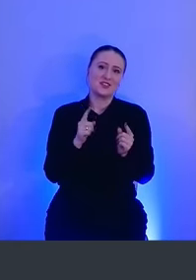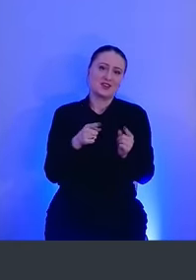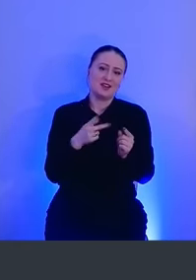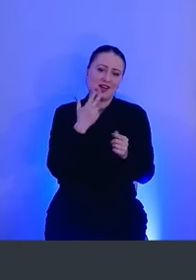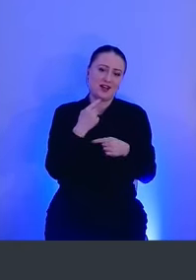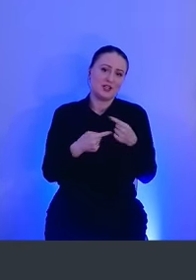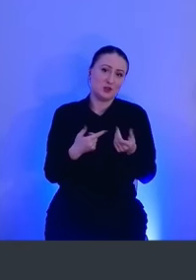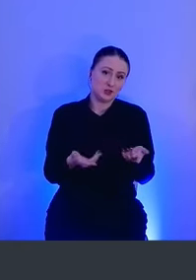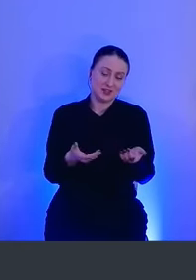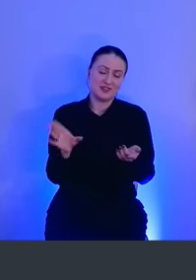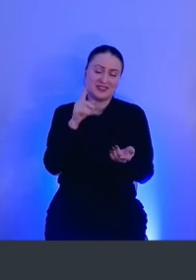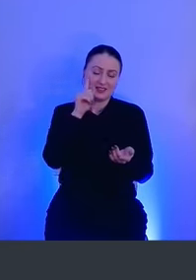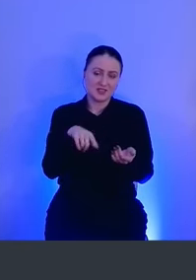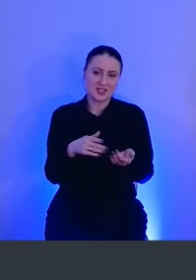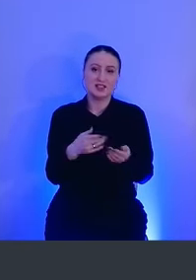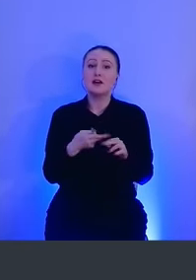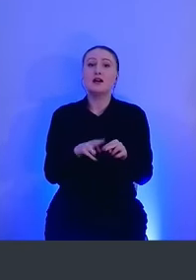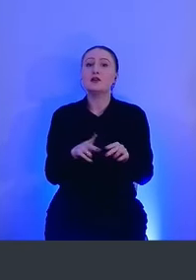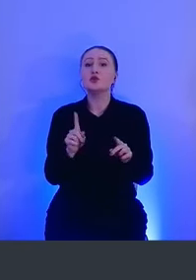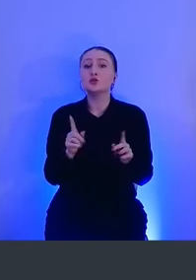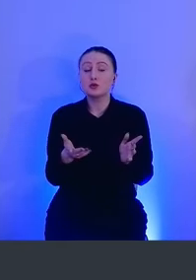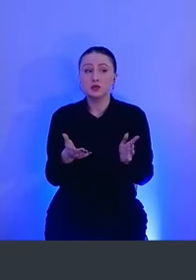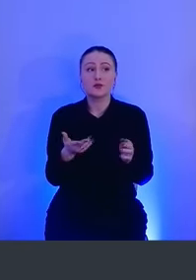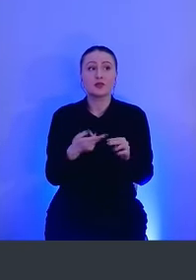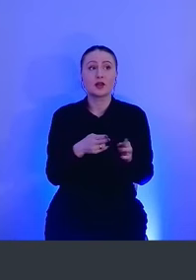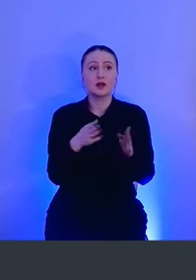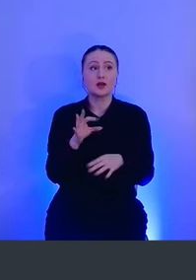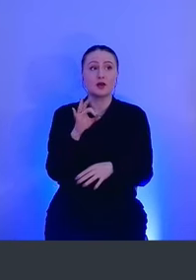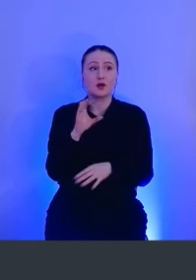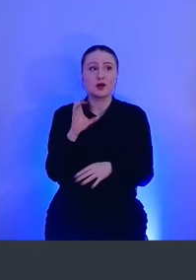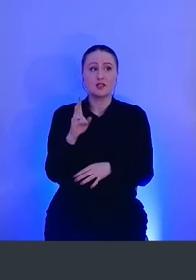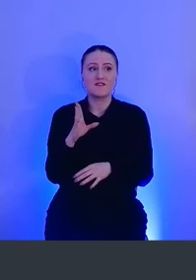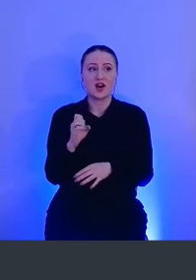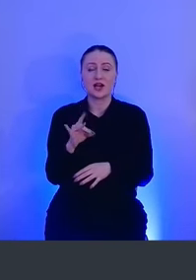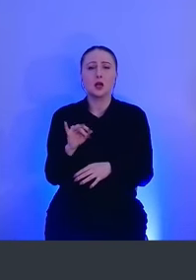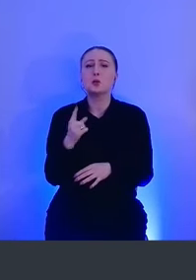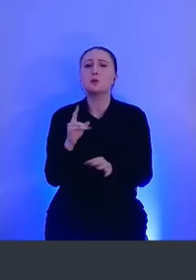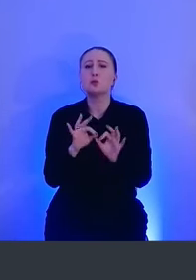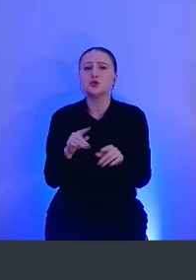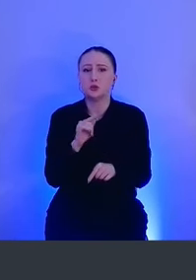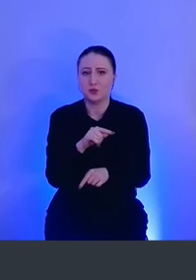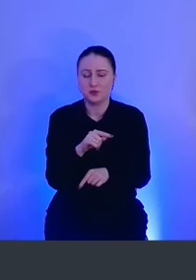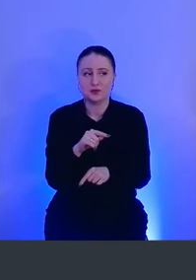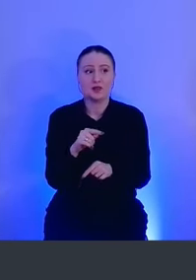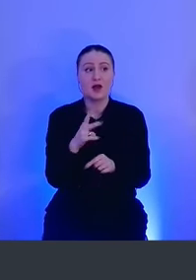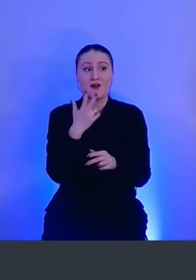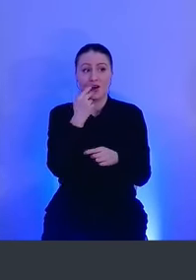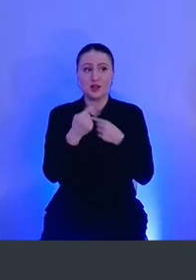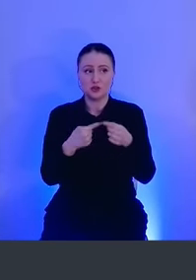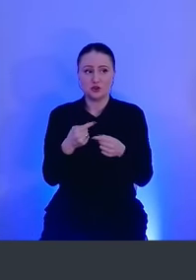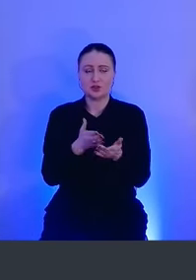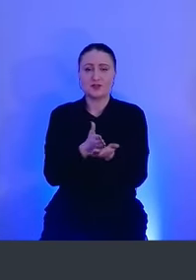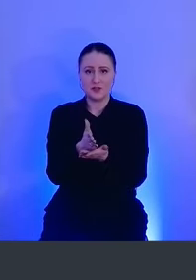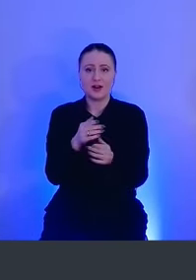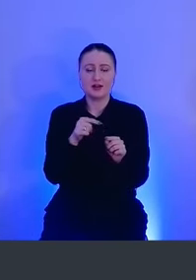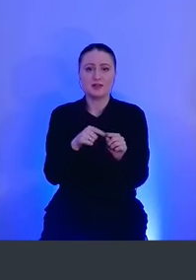и многим известное. Это OS Query. Почему OS Query? В классическом варианте, как мы